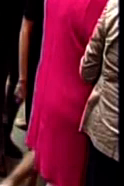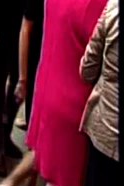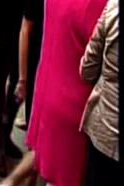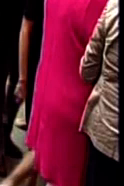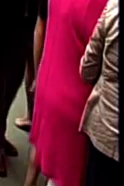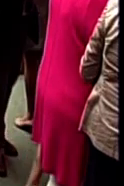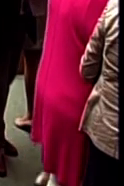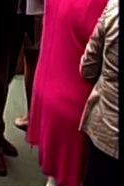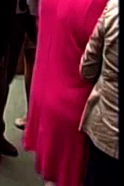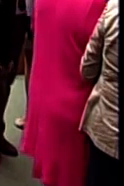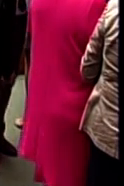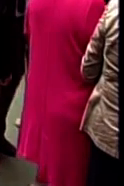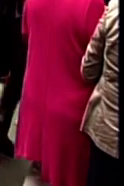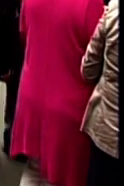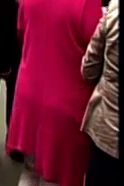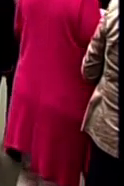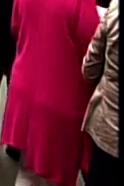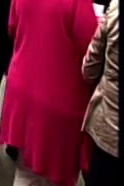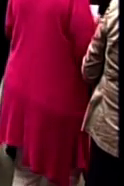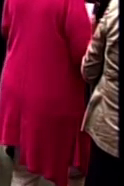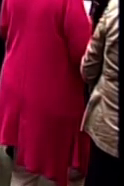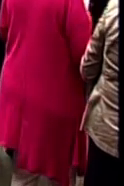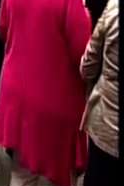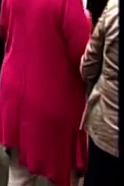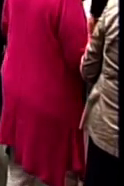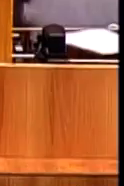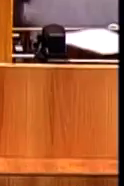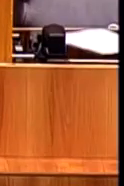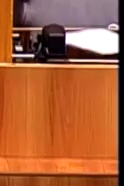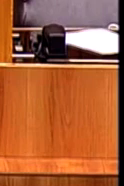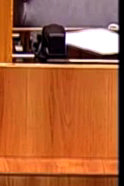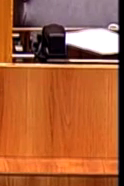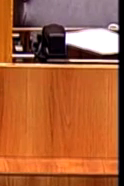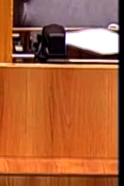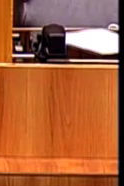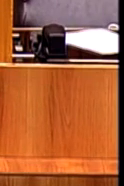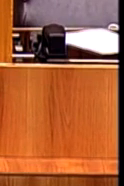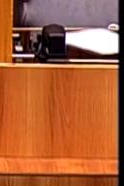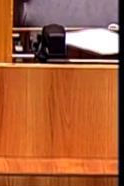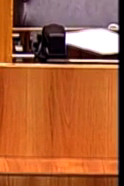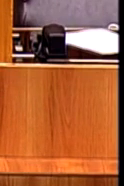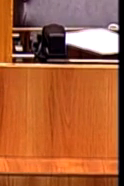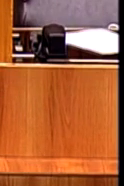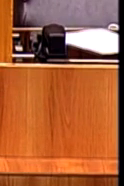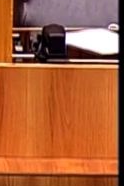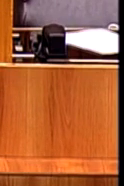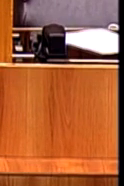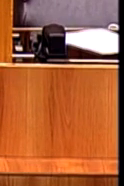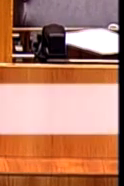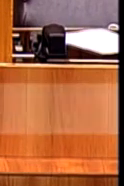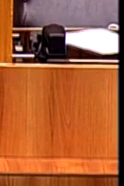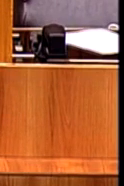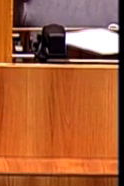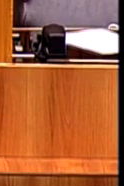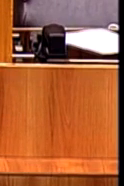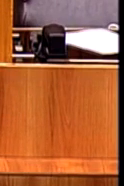Wir gelangen zur Fragestunde. Die Fragestellungen, Sie kennen die Regel, durch die Damen